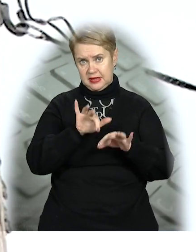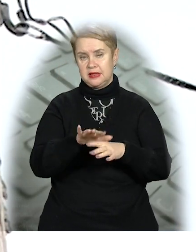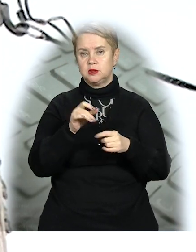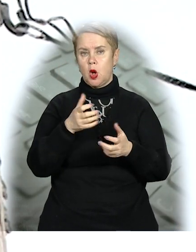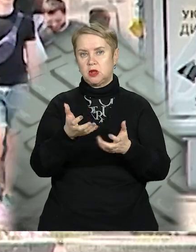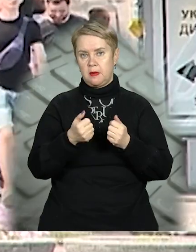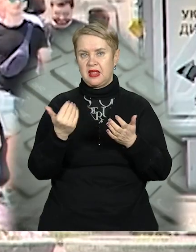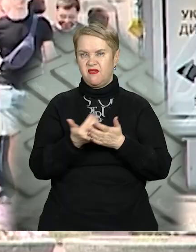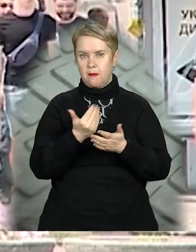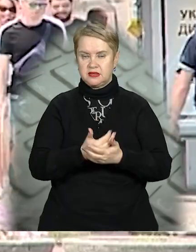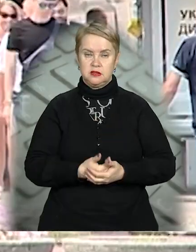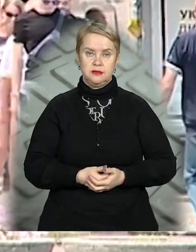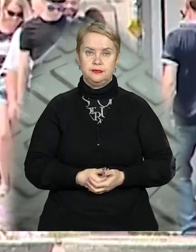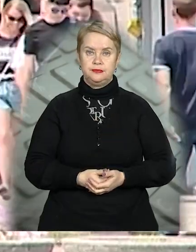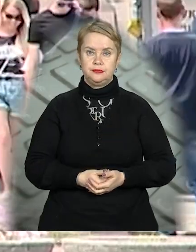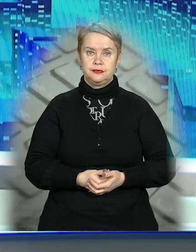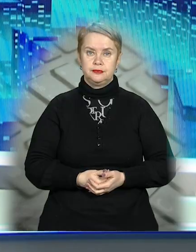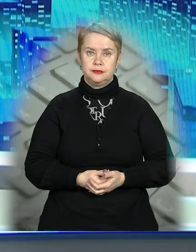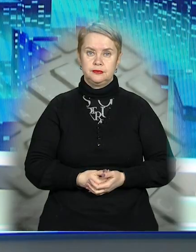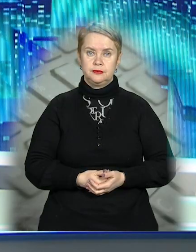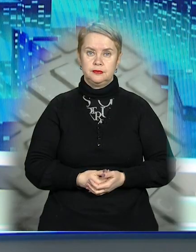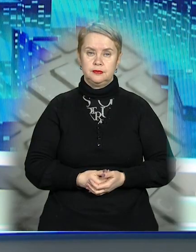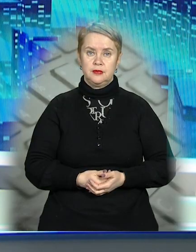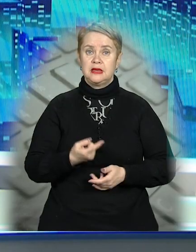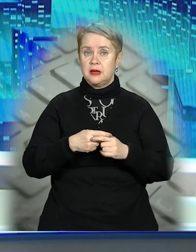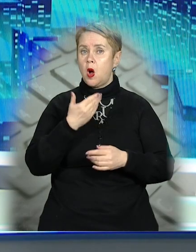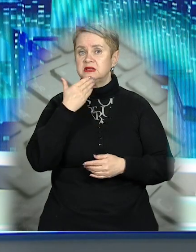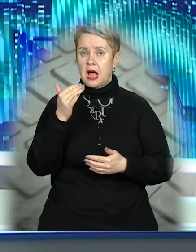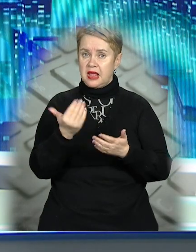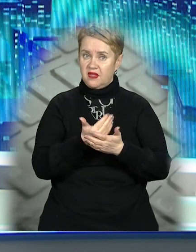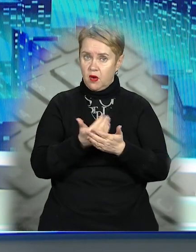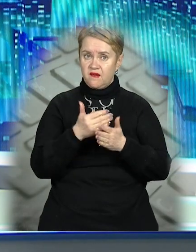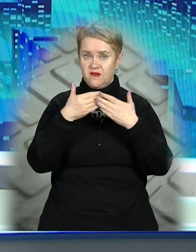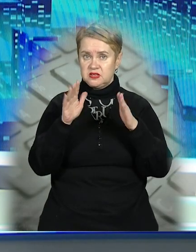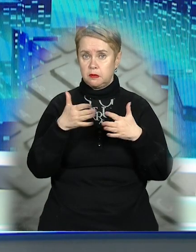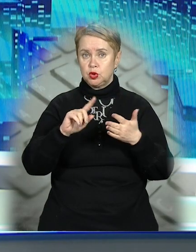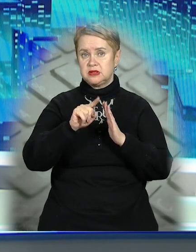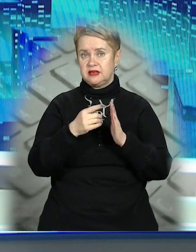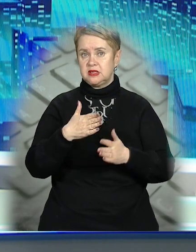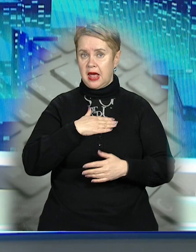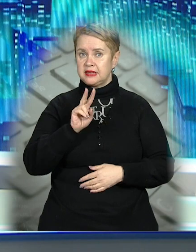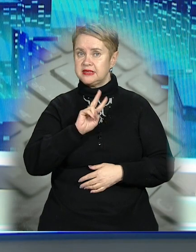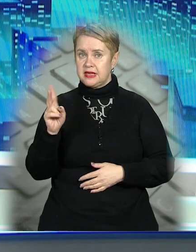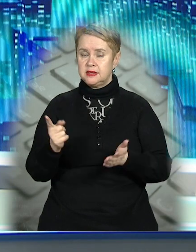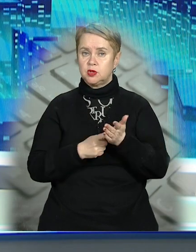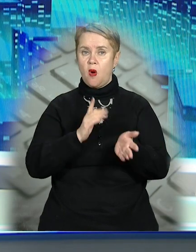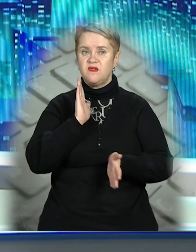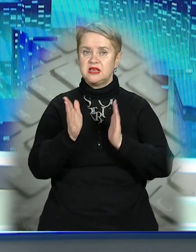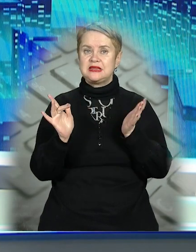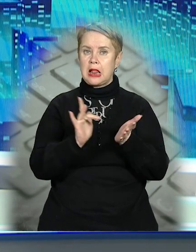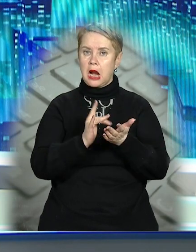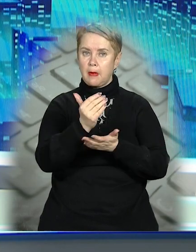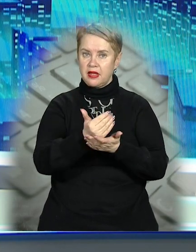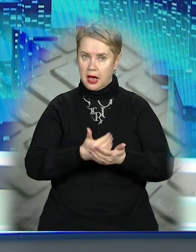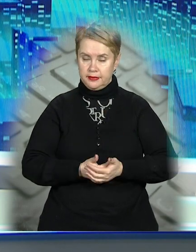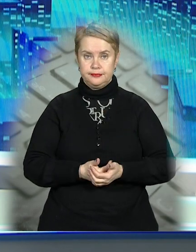отриманою інформацією. І це була остання інформація випуску. Більше дізнавайтесь на нашому сайті, на сторінці у Фейсбук та